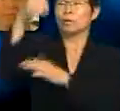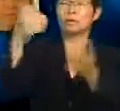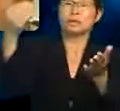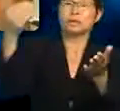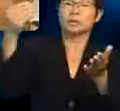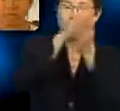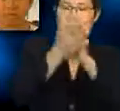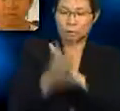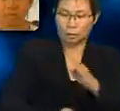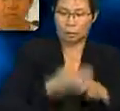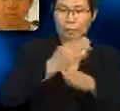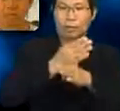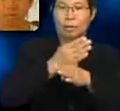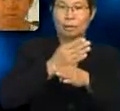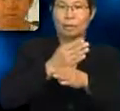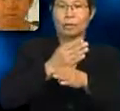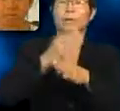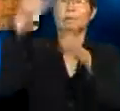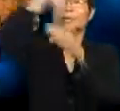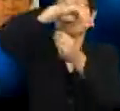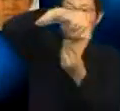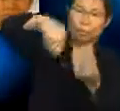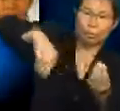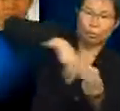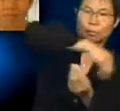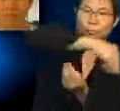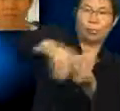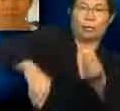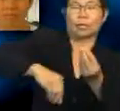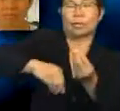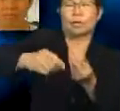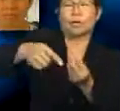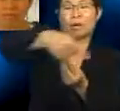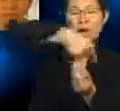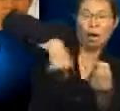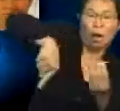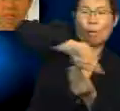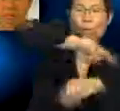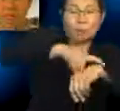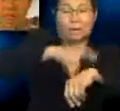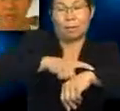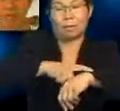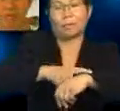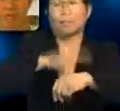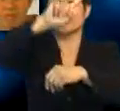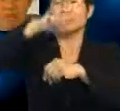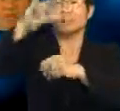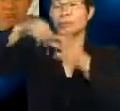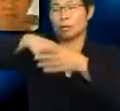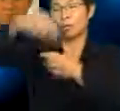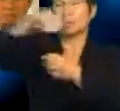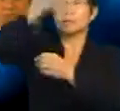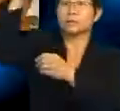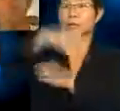bumi. Bulan mengelilingi bumi mengikut lawan jam. Bulan tidak mengeluarkan cahaya, tetapi memantulkan